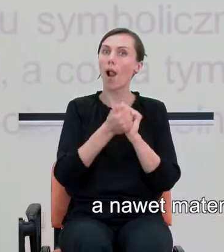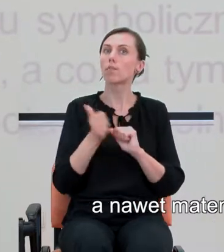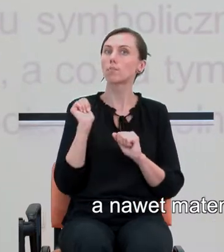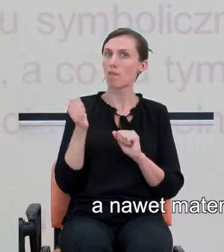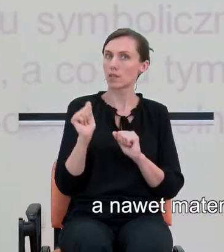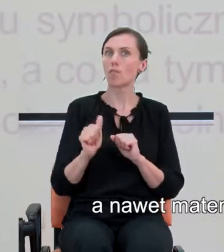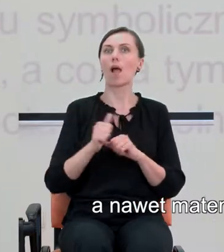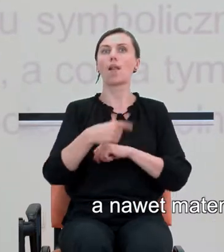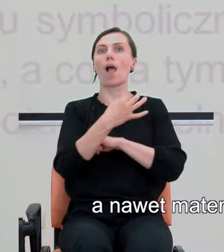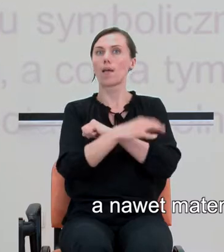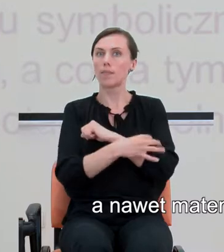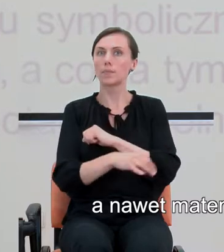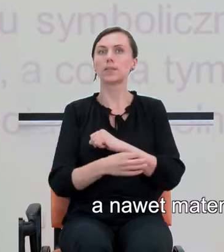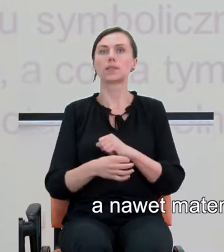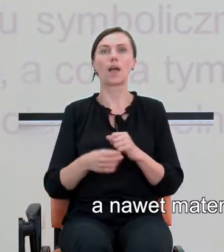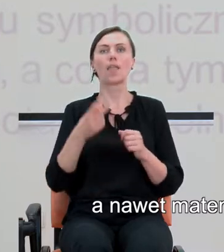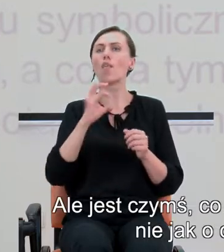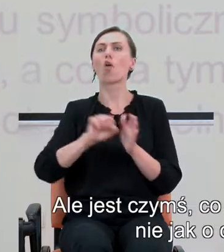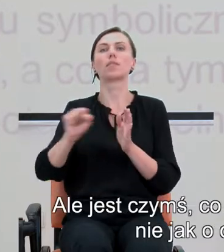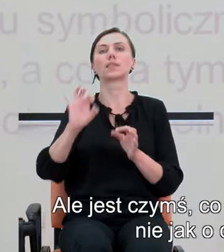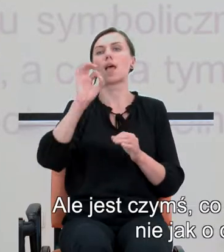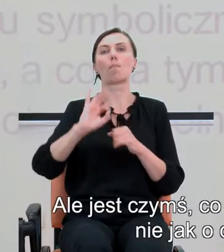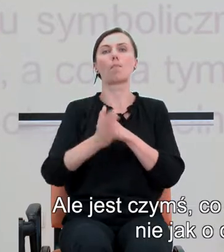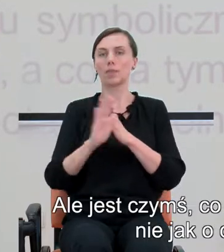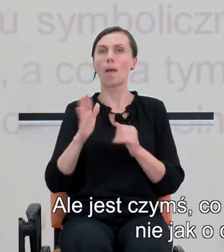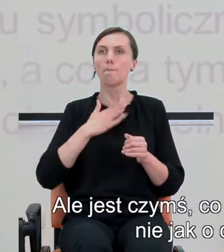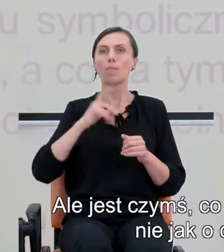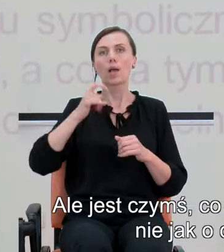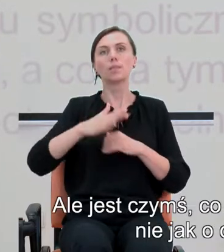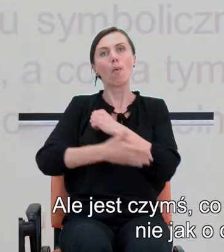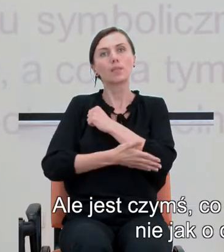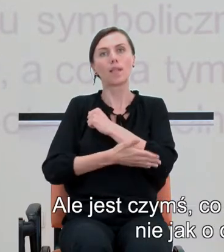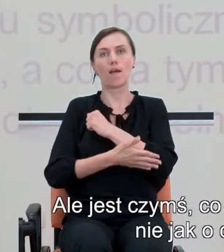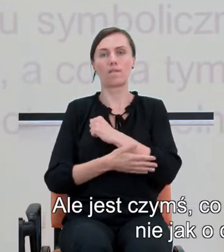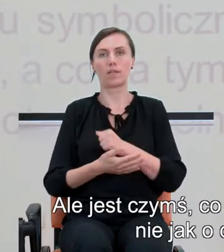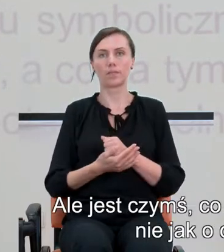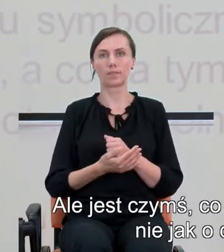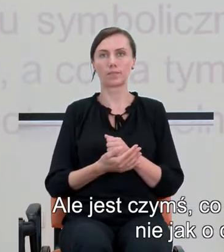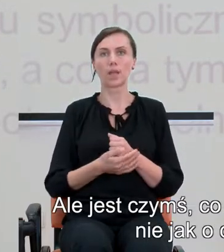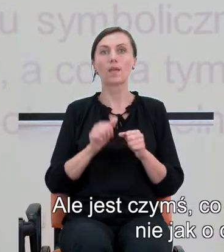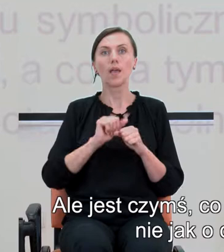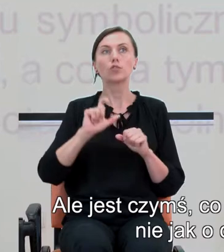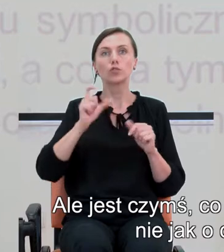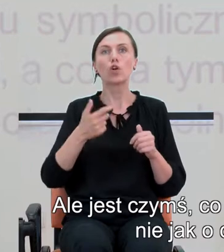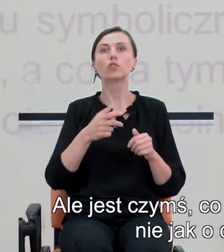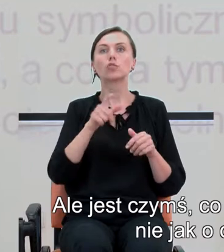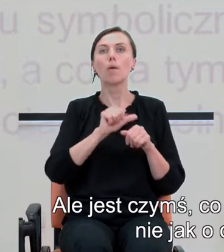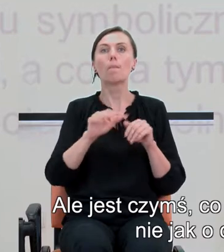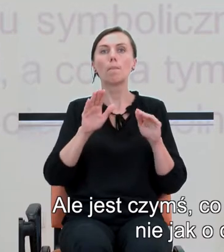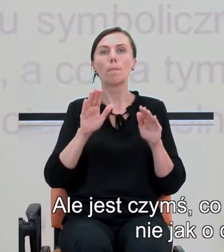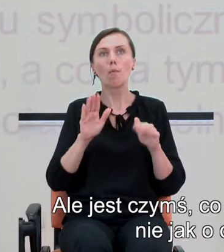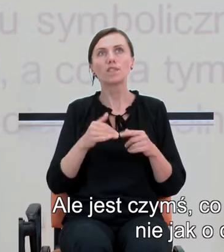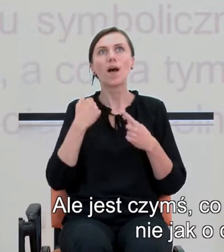akademickiej, nie od zera, ale jest czymś, co pozwala nam